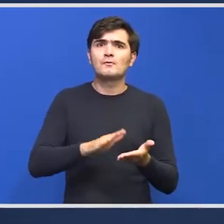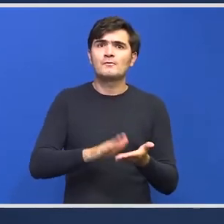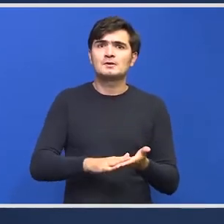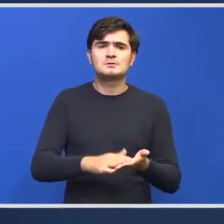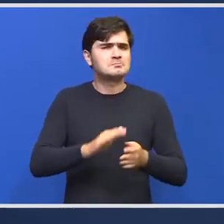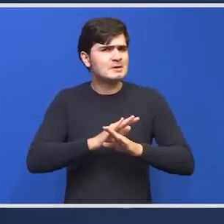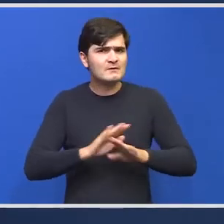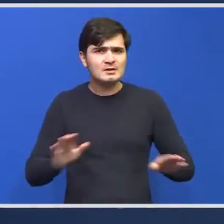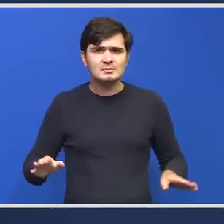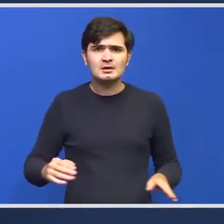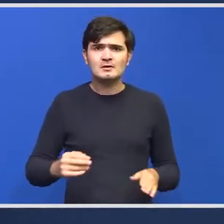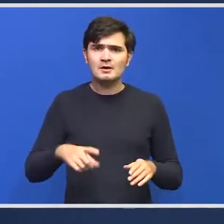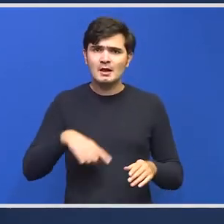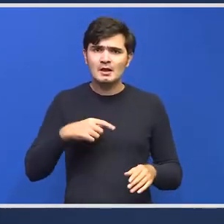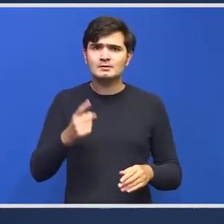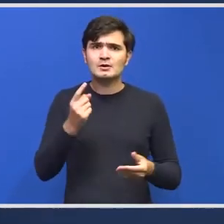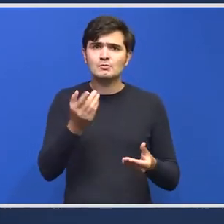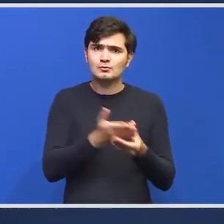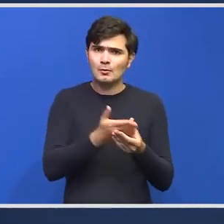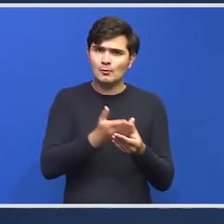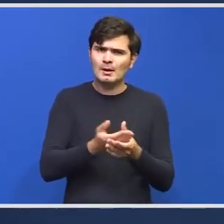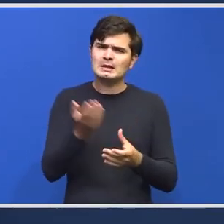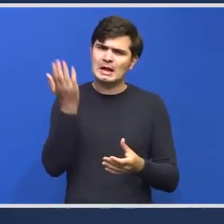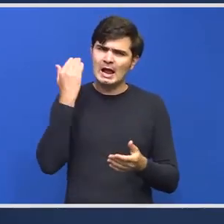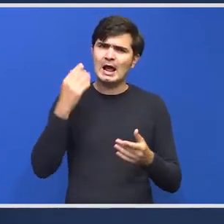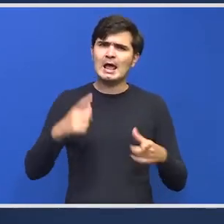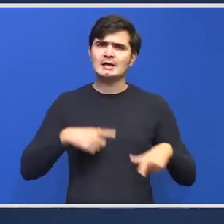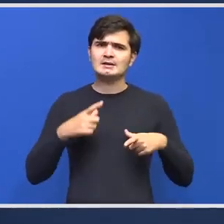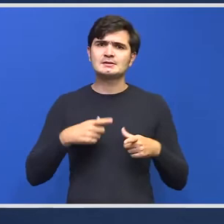definitive că acest document a existat